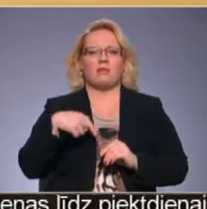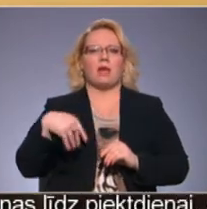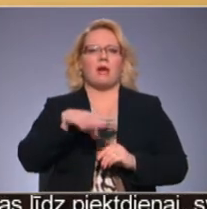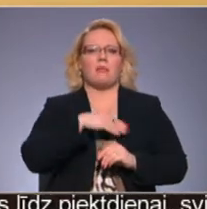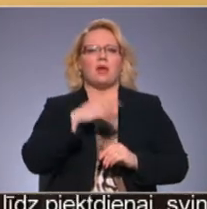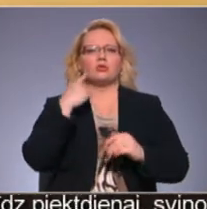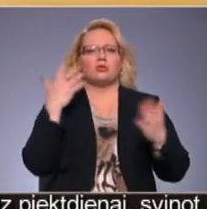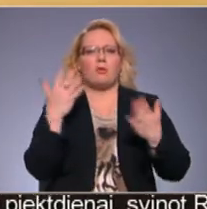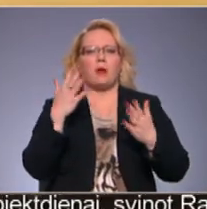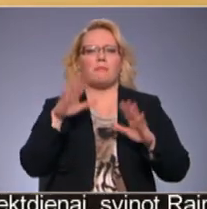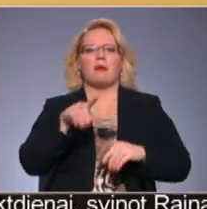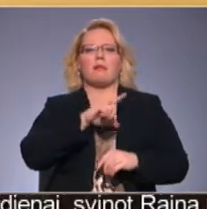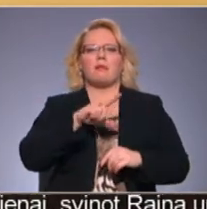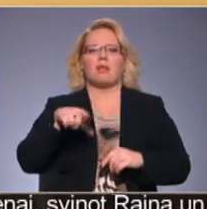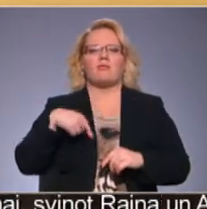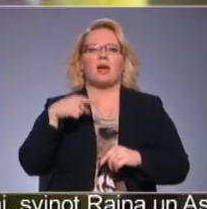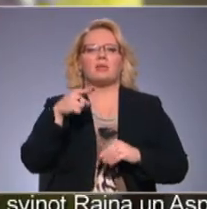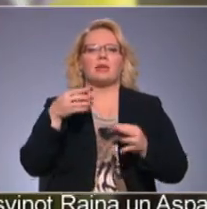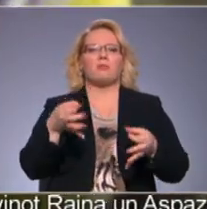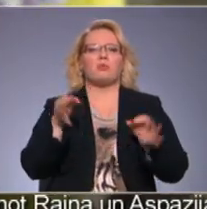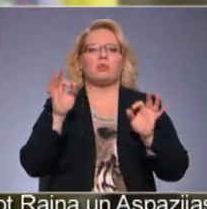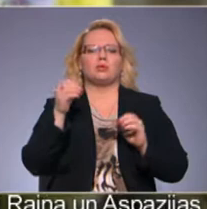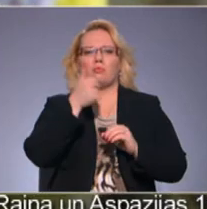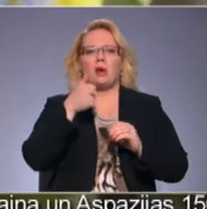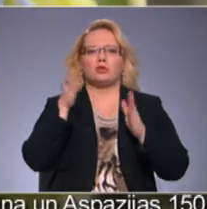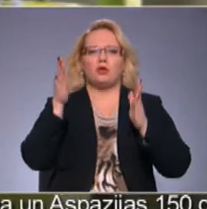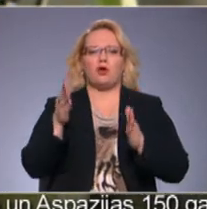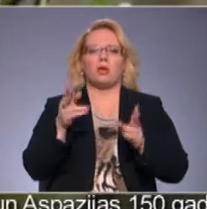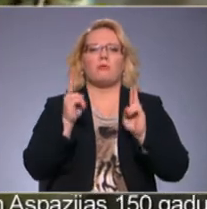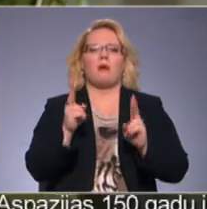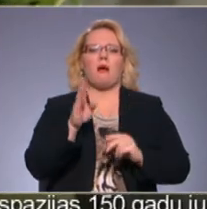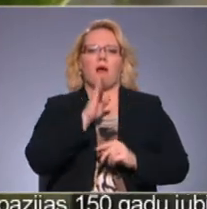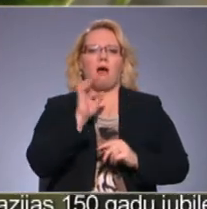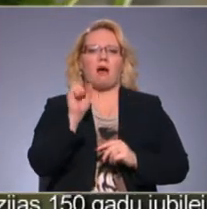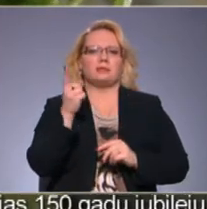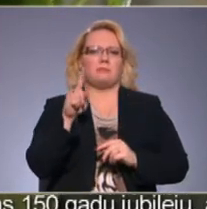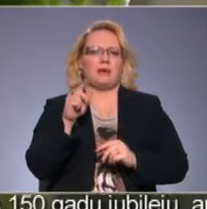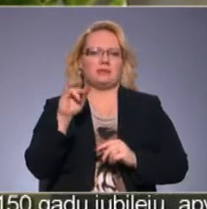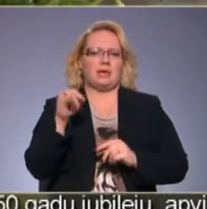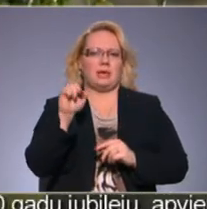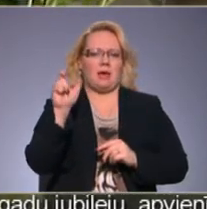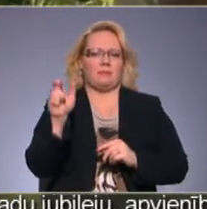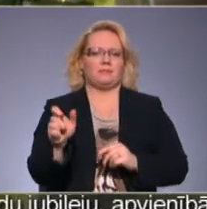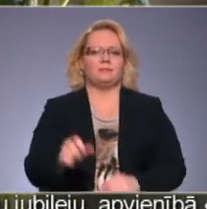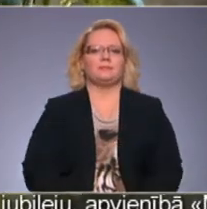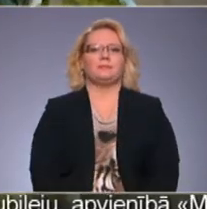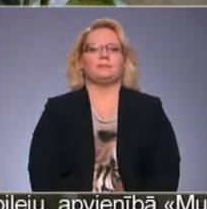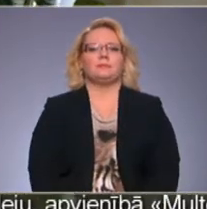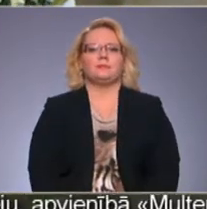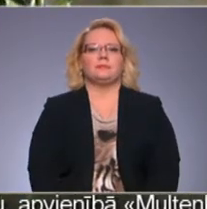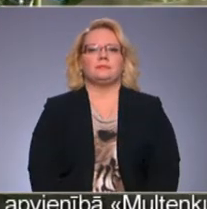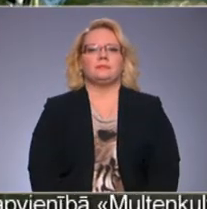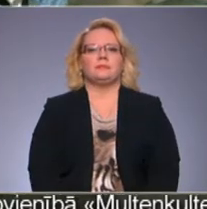domājam par Latvijai tik būtisku personību kā Aspāzijas Līga Ozola, Mārtiņš Prieškalns, Latvijas